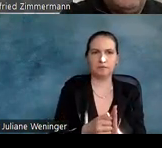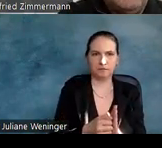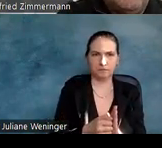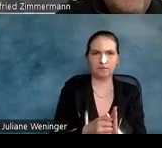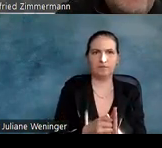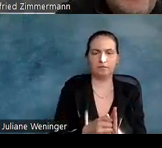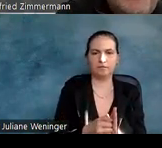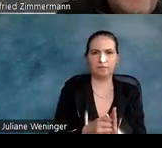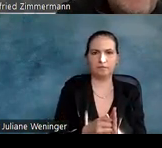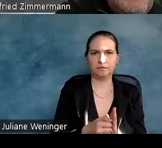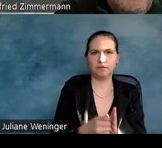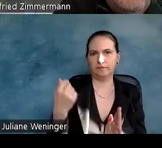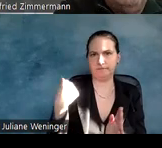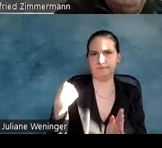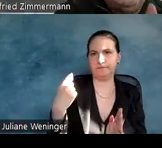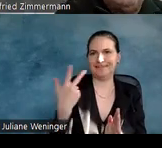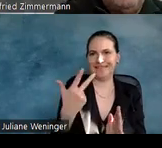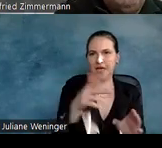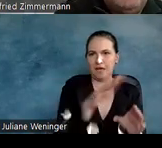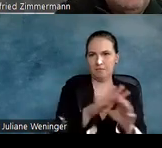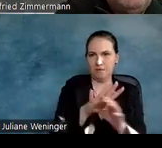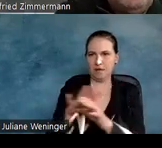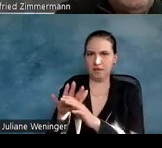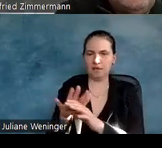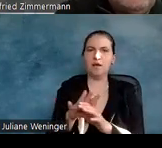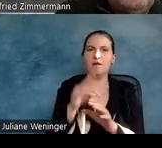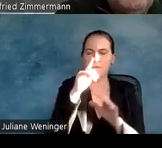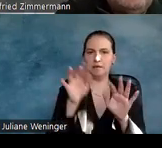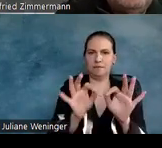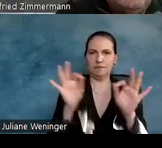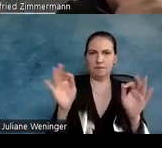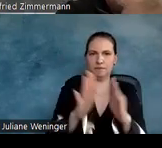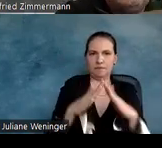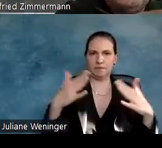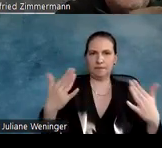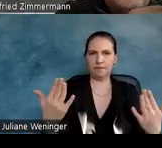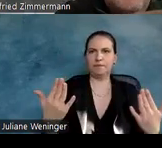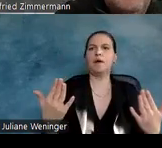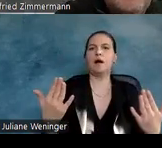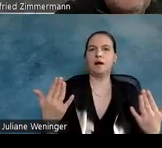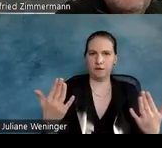darunter ist Qualität und wenn man es aufklappt, kriegt man diese ganzen Regeln,